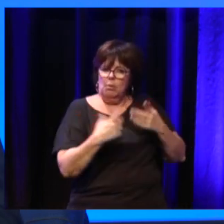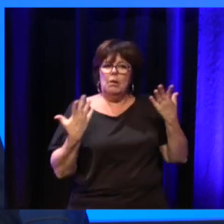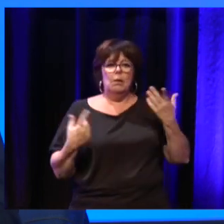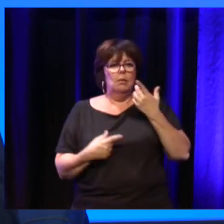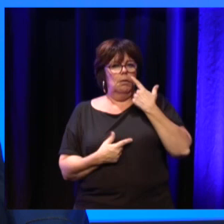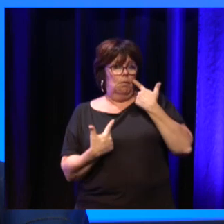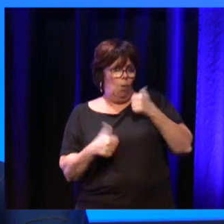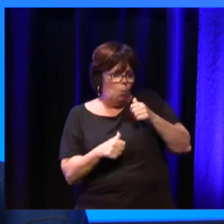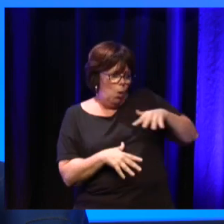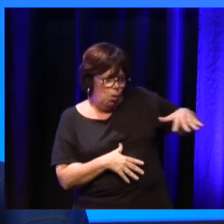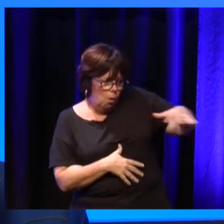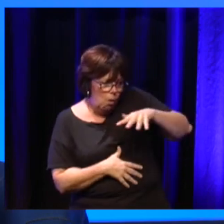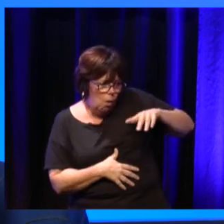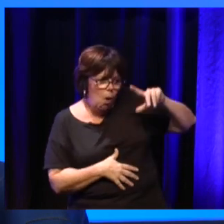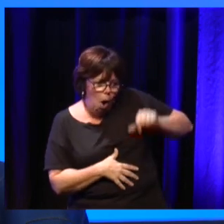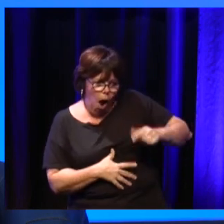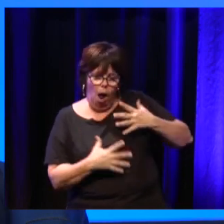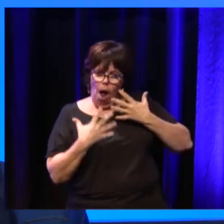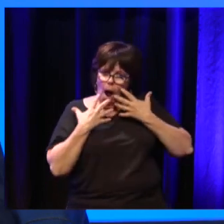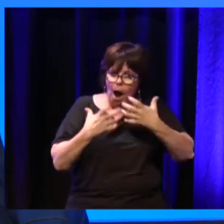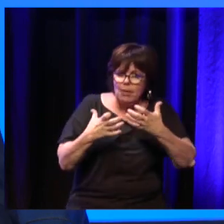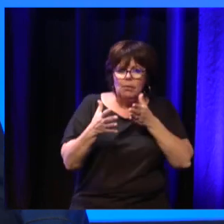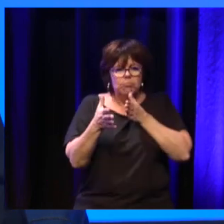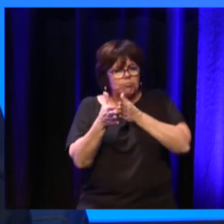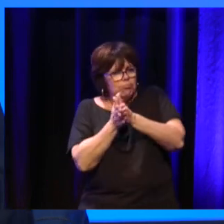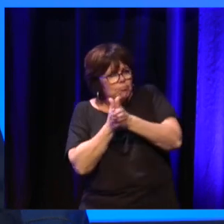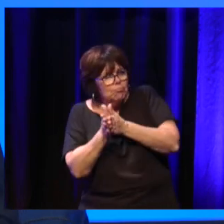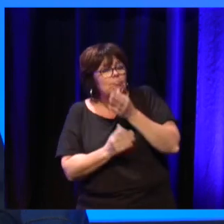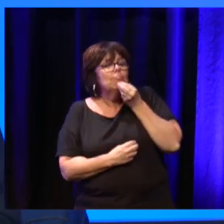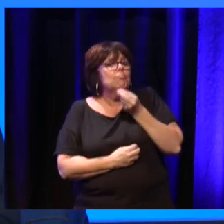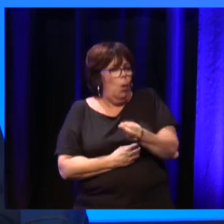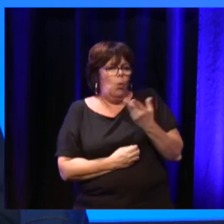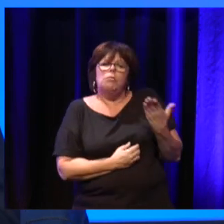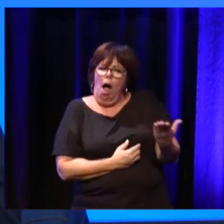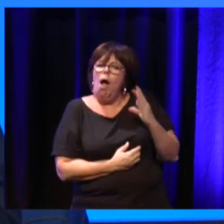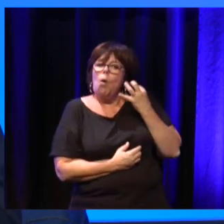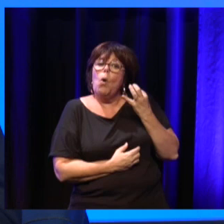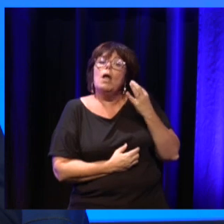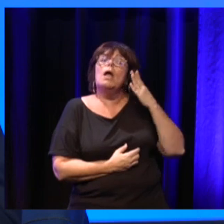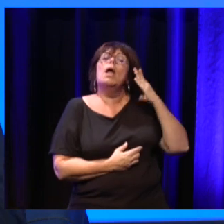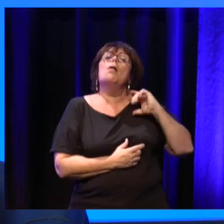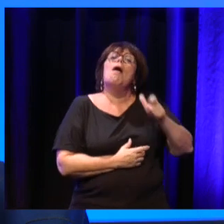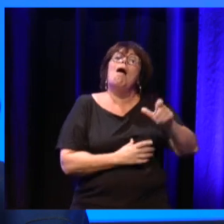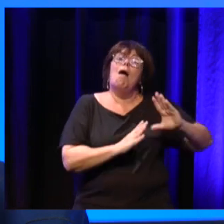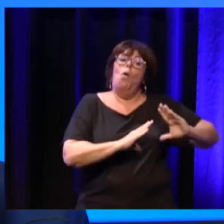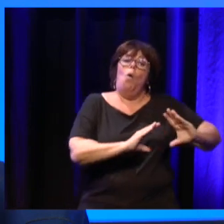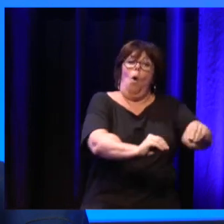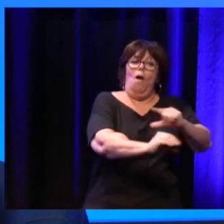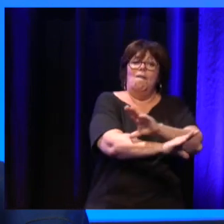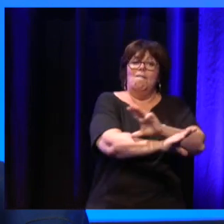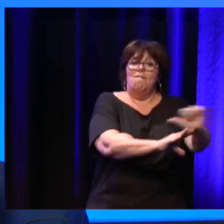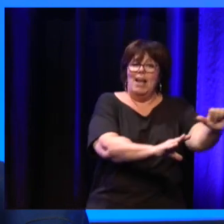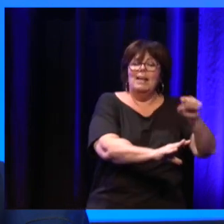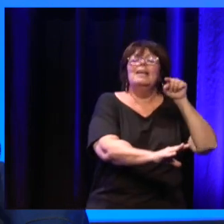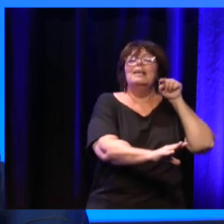l'engagement politique, après il a la mise en oeuvre, et là forcément, ça devient toujours un peu plus compliqué, mais on y travaille. Comme il me reste, je